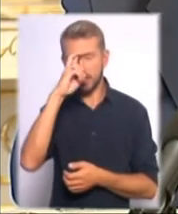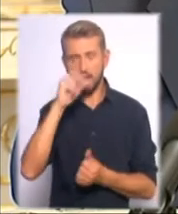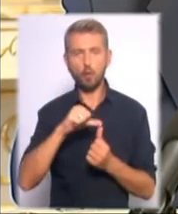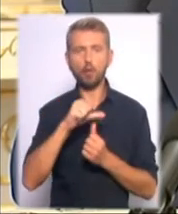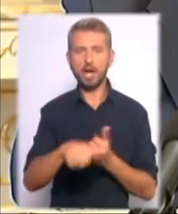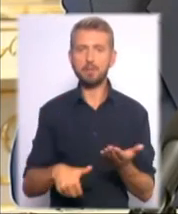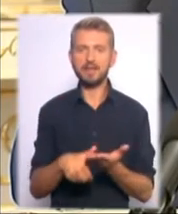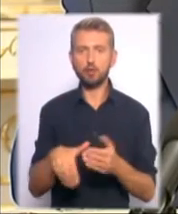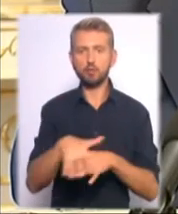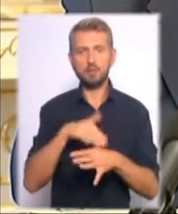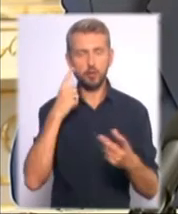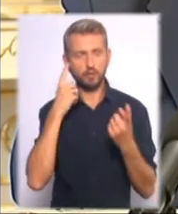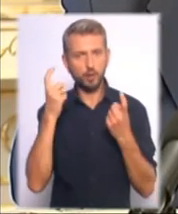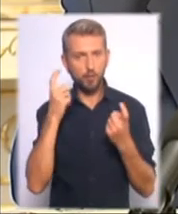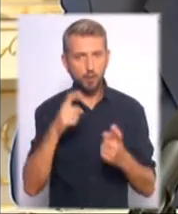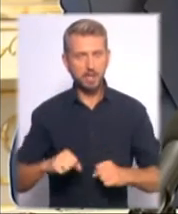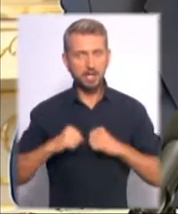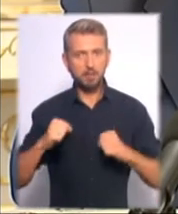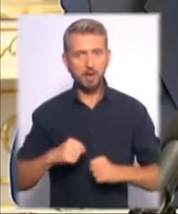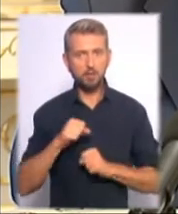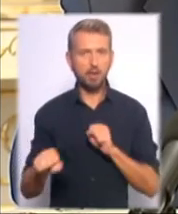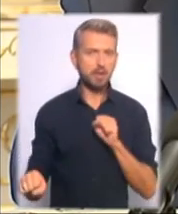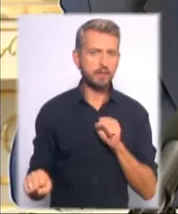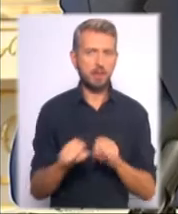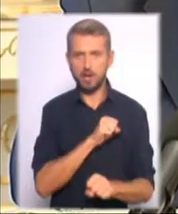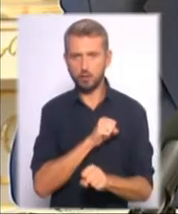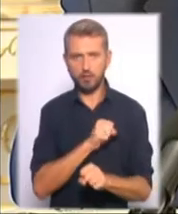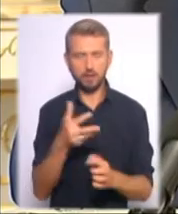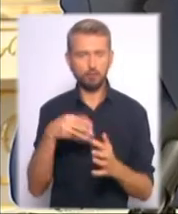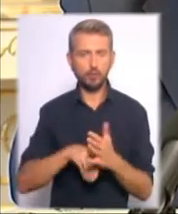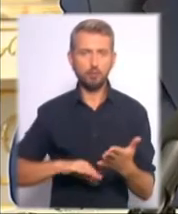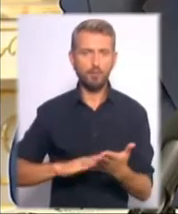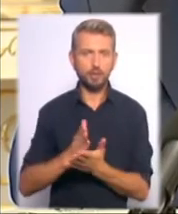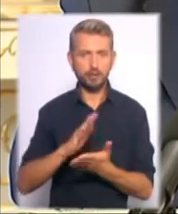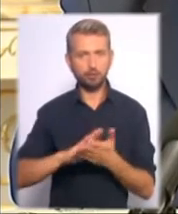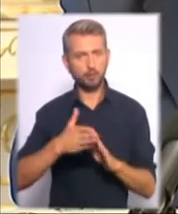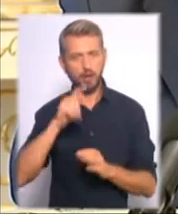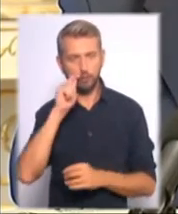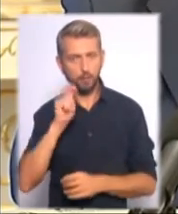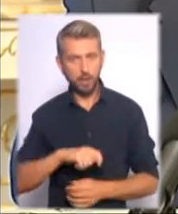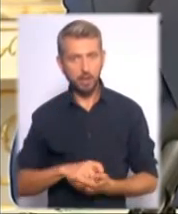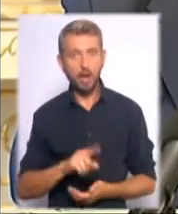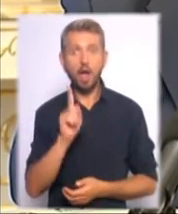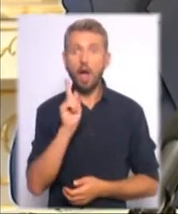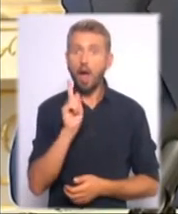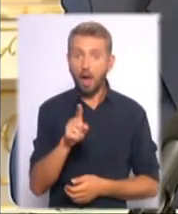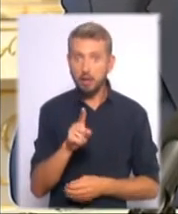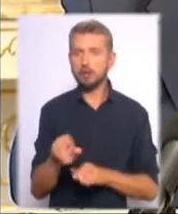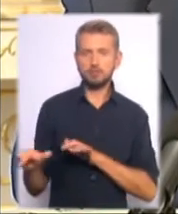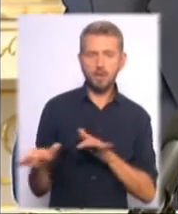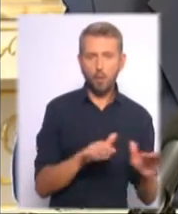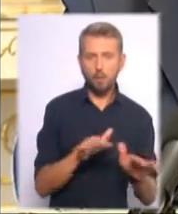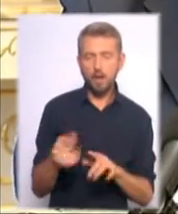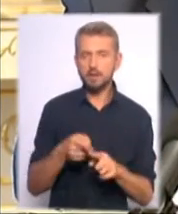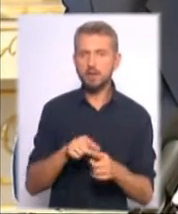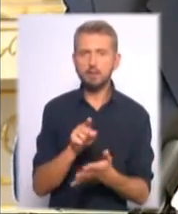засоби масової інформації намагаються дестабілізувати внутрішньополітичну ситуацію в Україні. Але реагування на це має бути